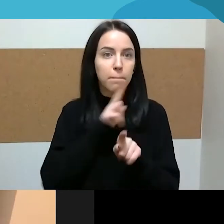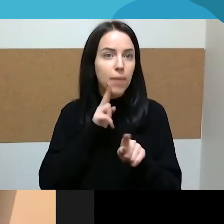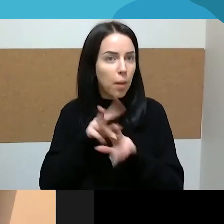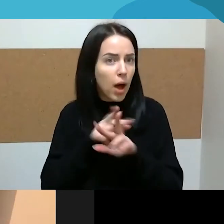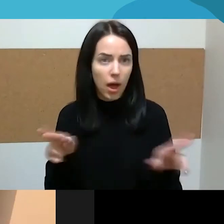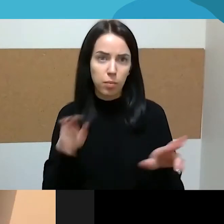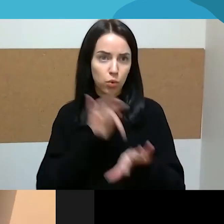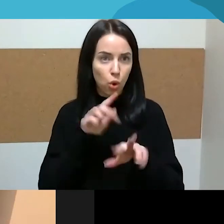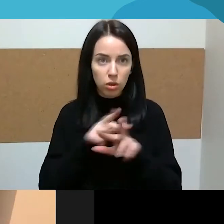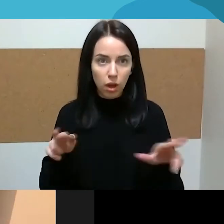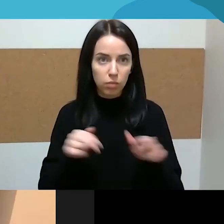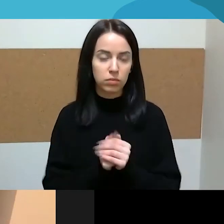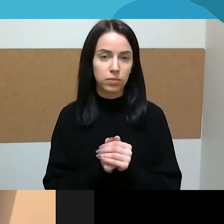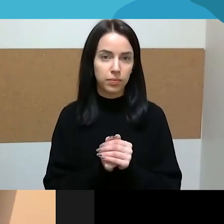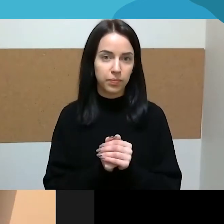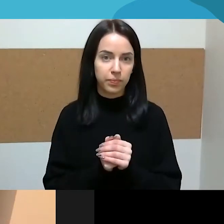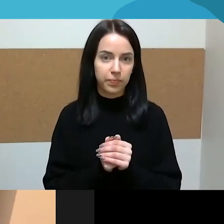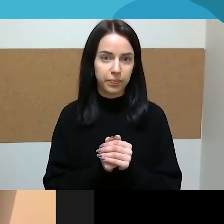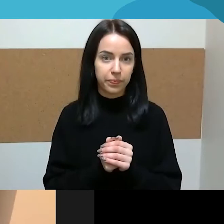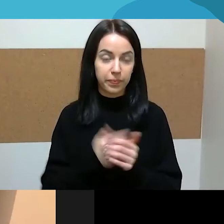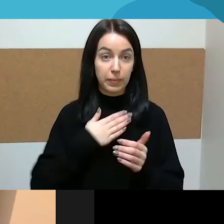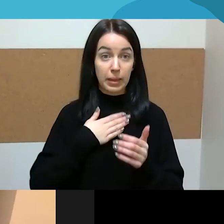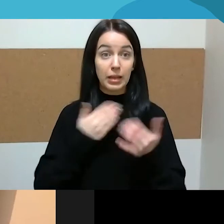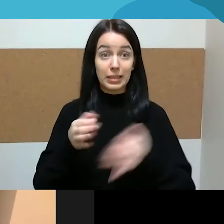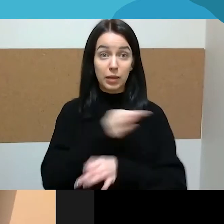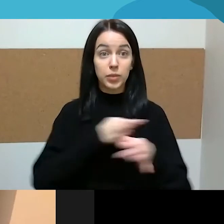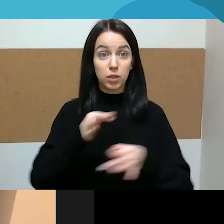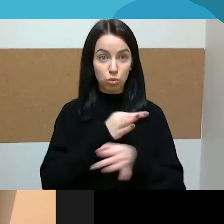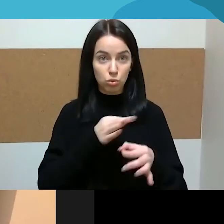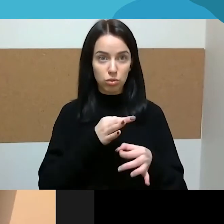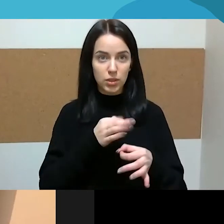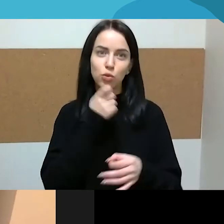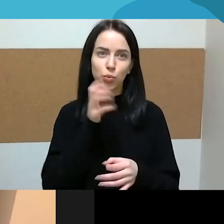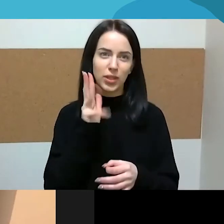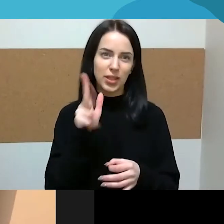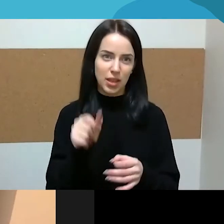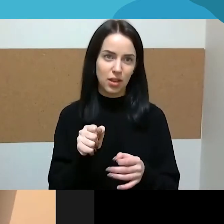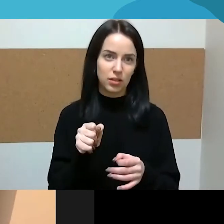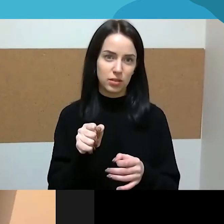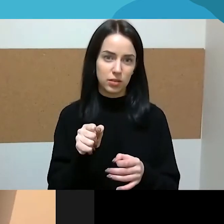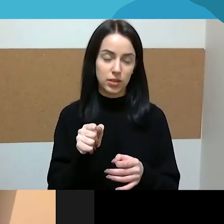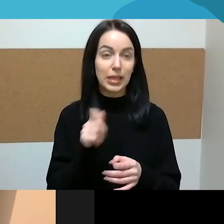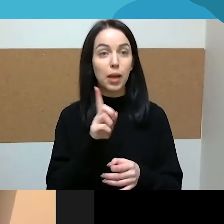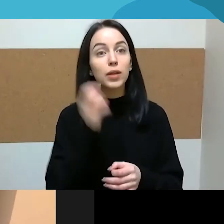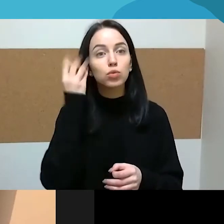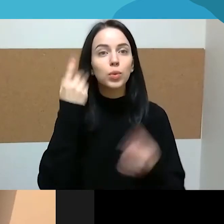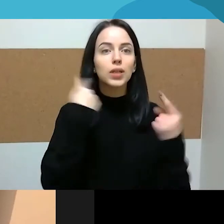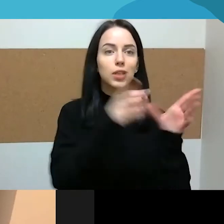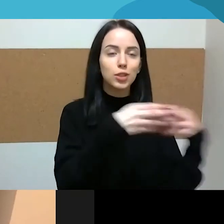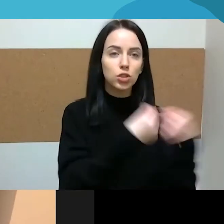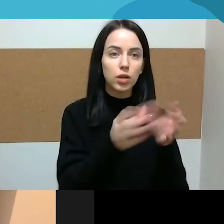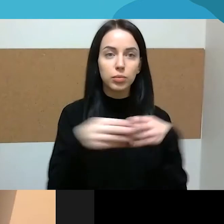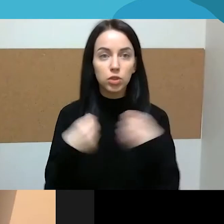Tai tikrai man šį diskusiją man, mano aplinkai yra keista, bet aš puikiai suprantu, kad kai kuriuose galbūt šeimuose